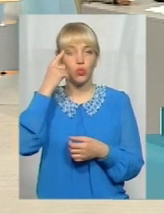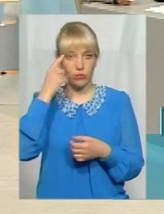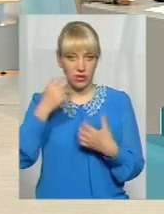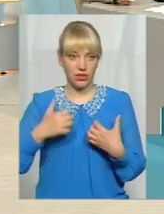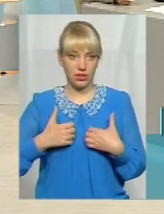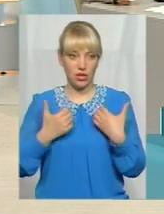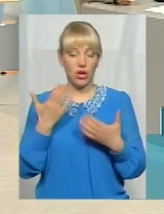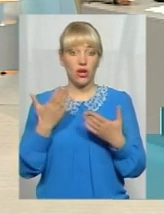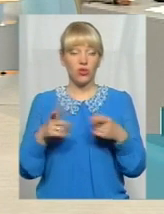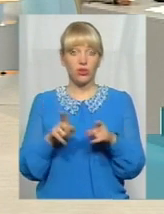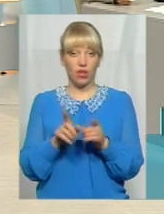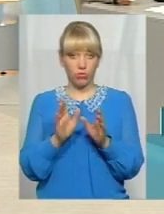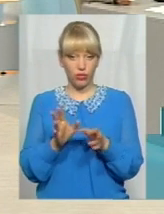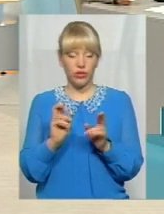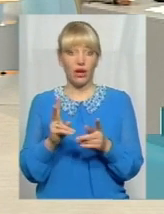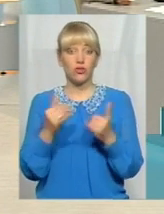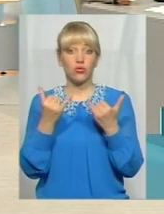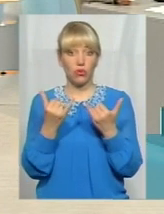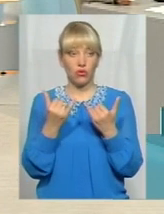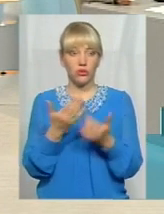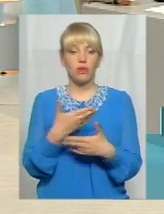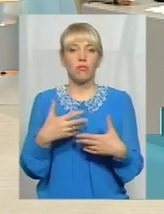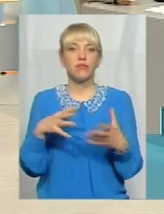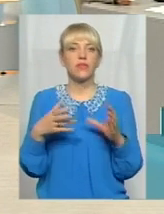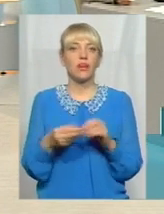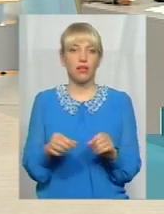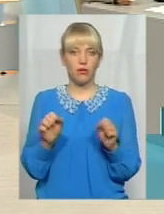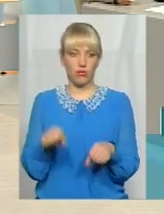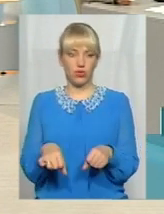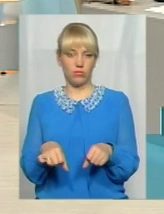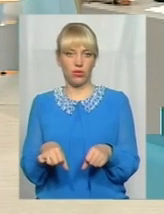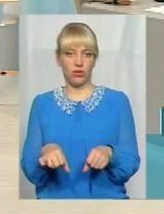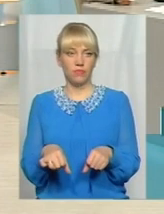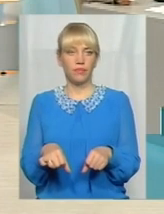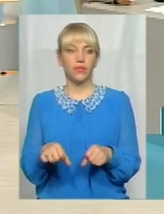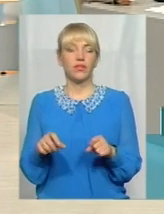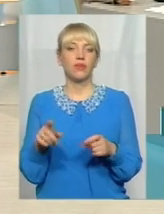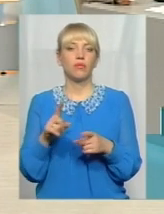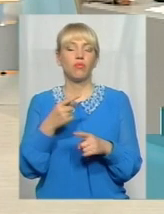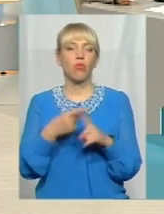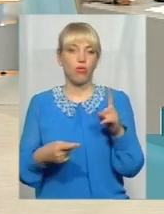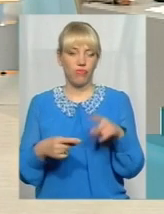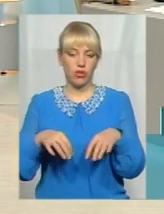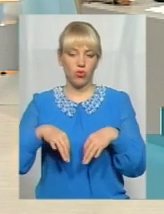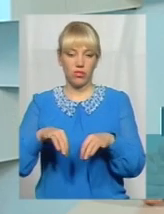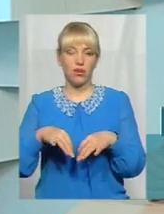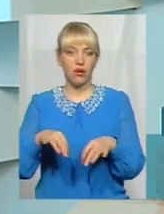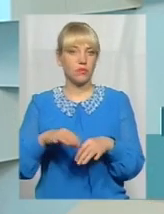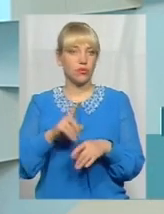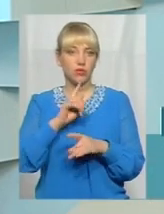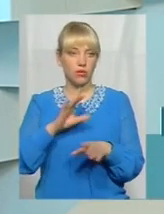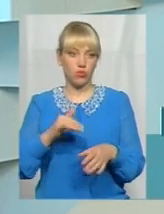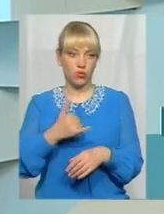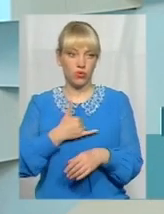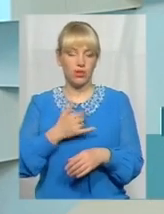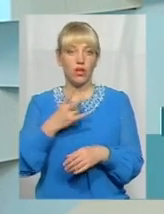піде така тенденція, як іде сьогодні, то ми можемо взагалі там до літу, що в нас може і половина транспорту не бути. Але, звичайно, що